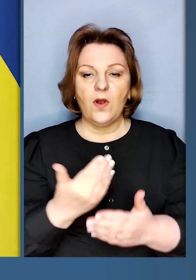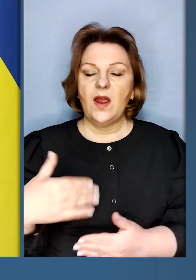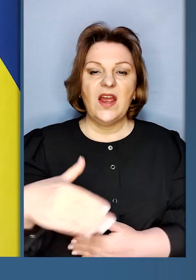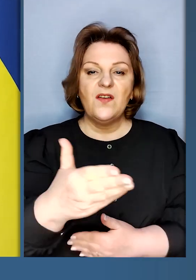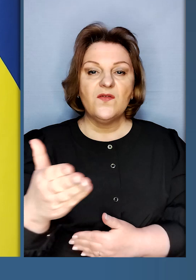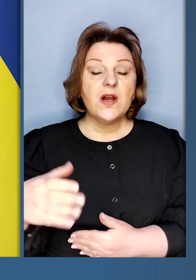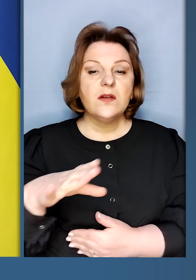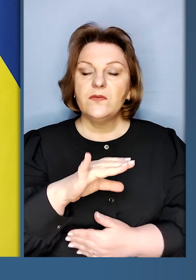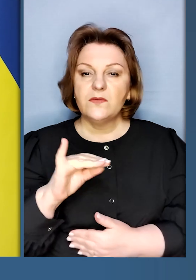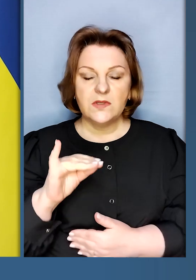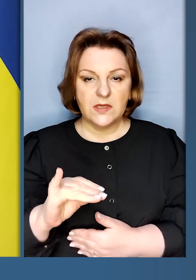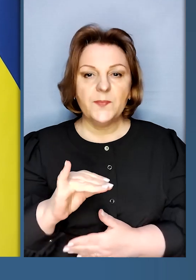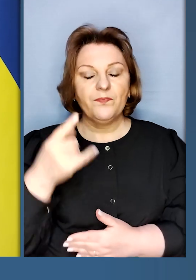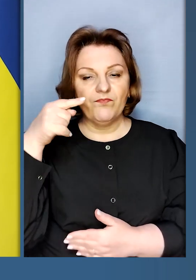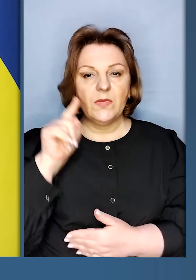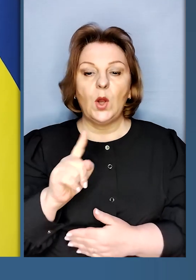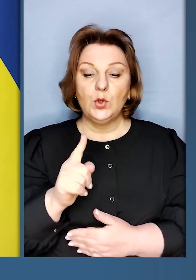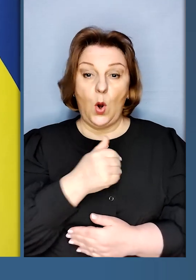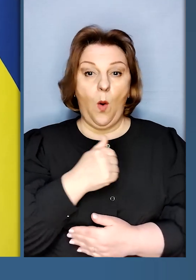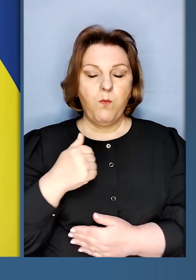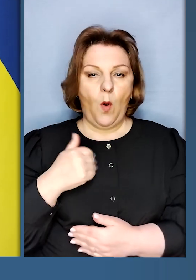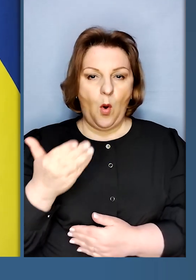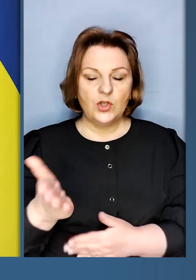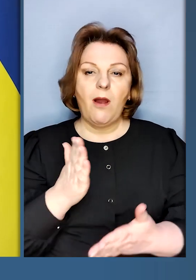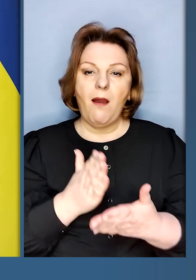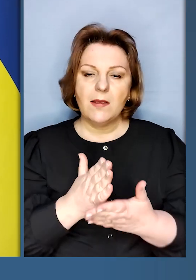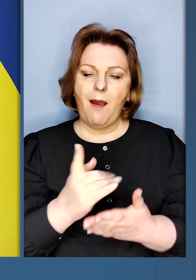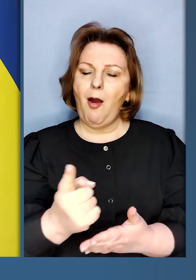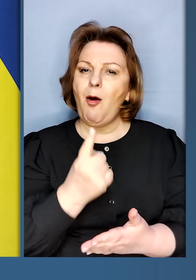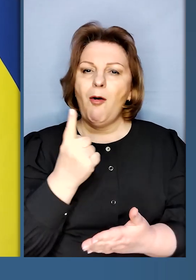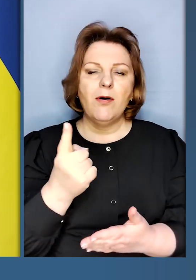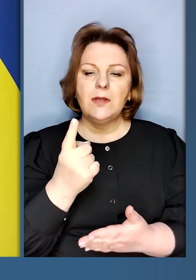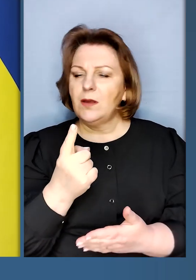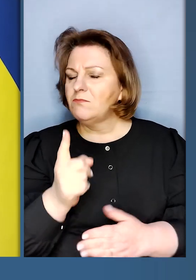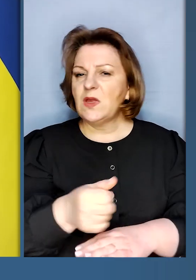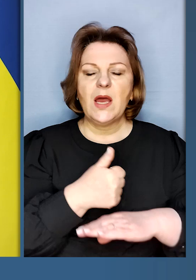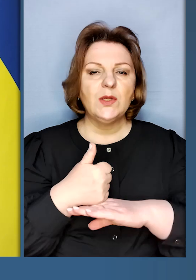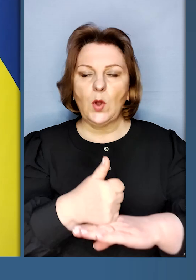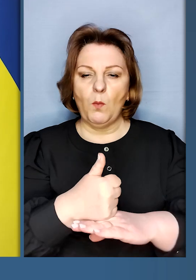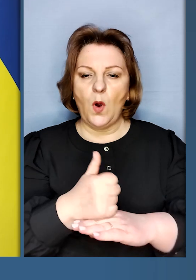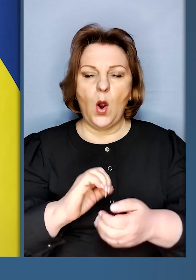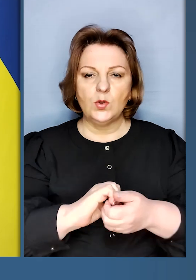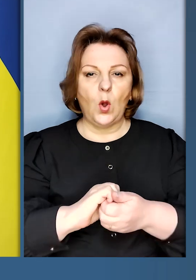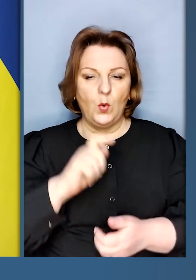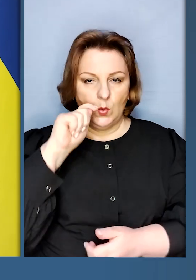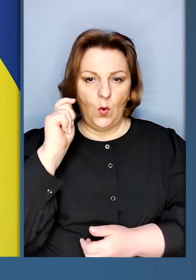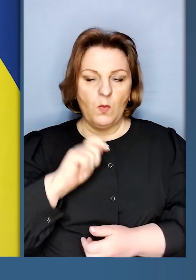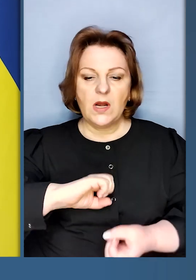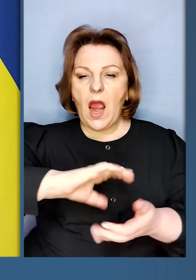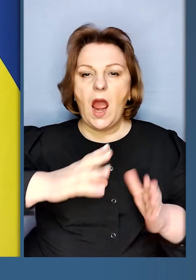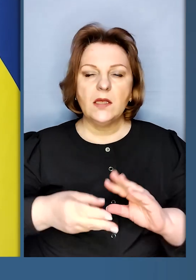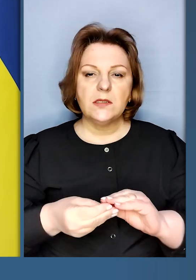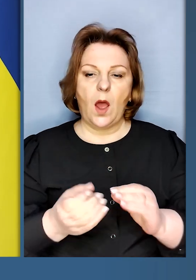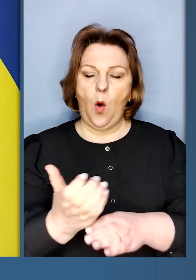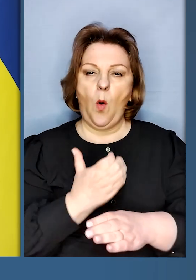всі знаєте, що Польща є одним з топ-союзників України за обсягом